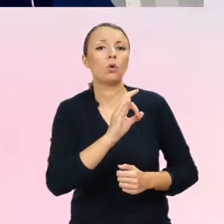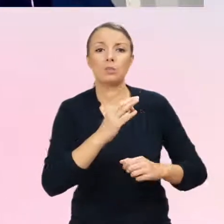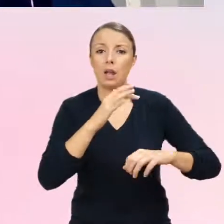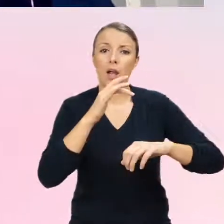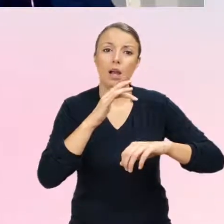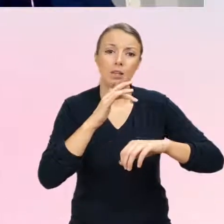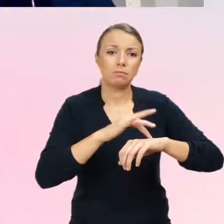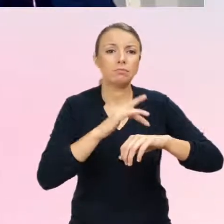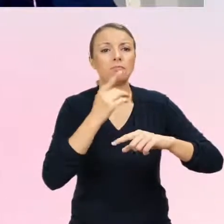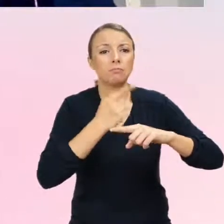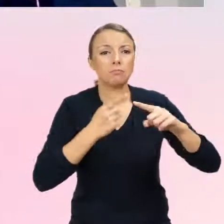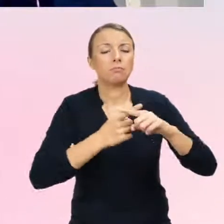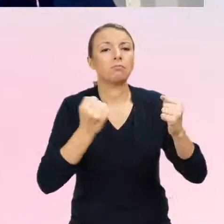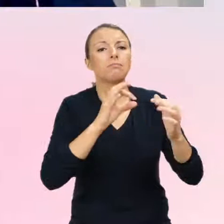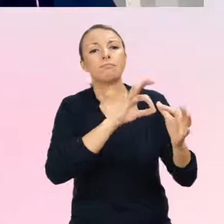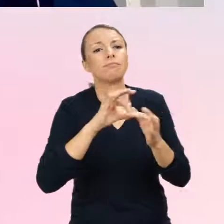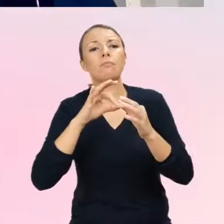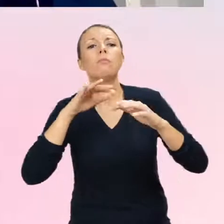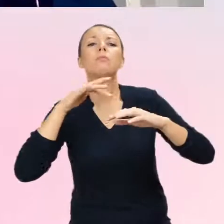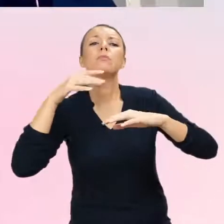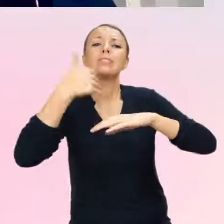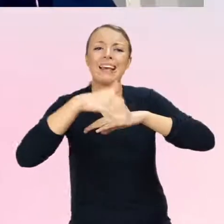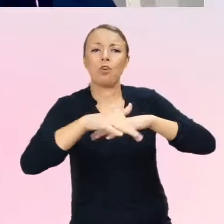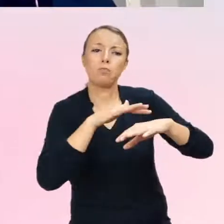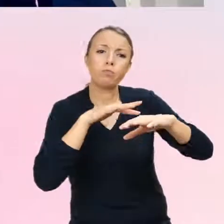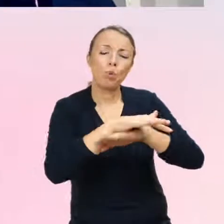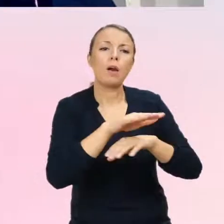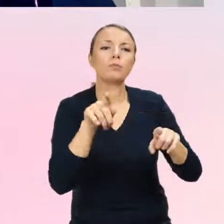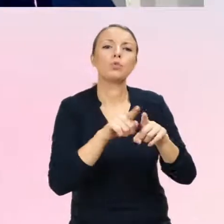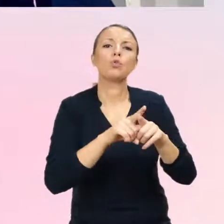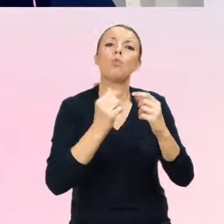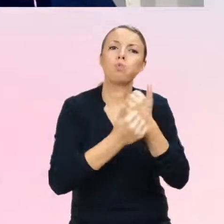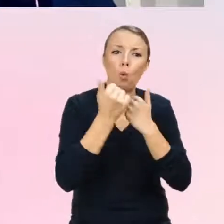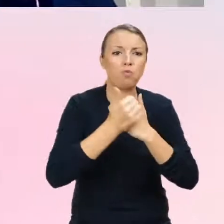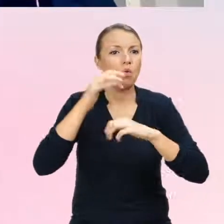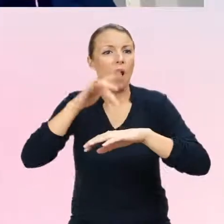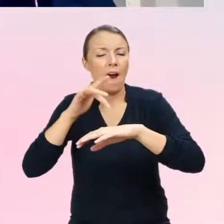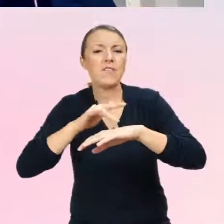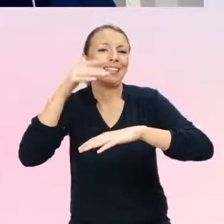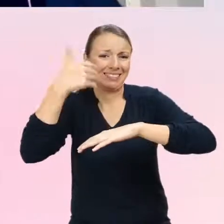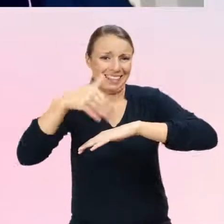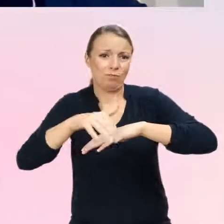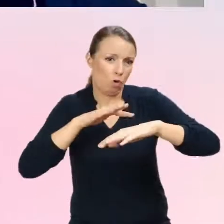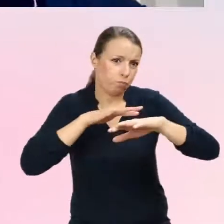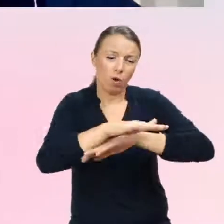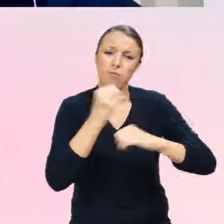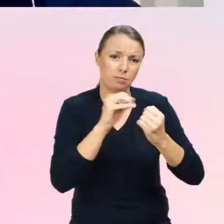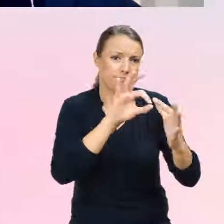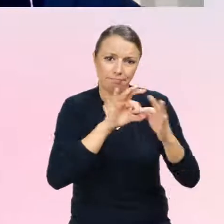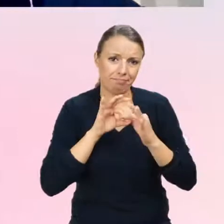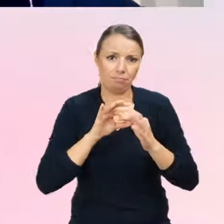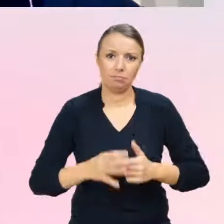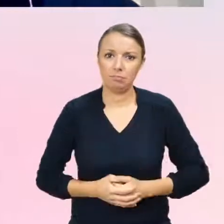powiązane bardzo silnie przyczynowo-skutkowo z czynnikiem zewnętrznym. W